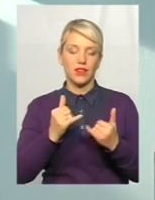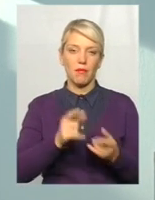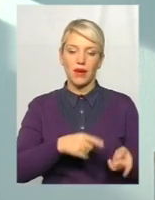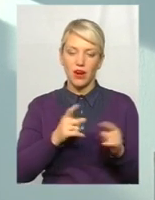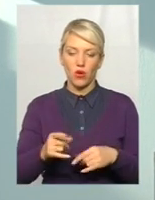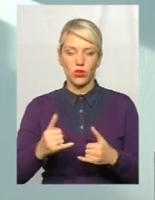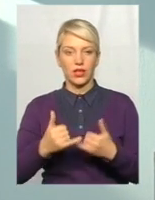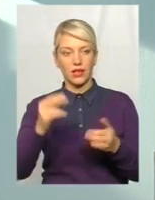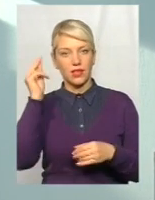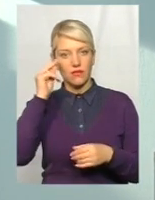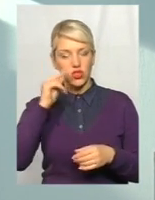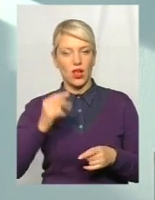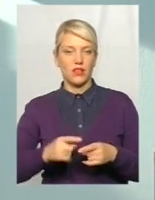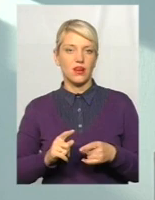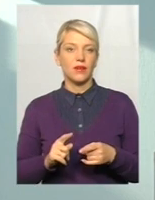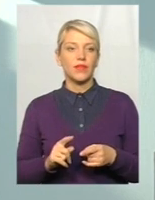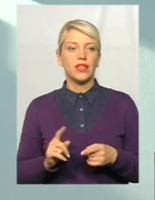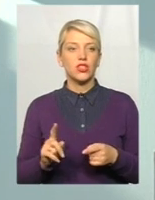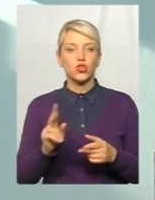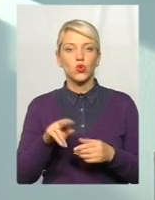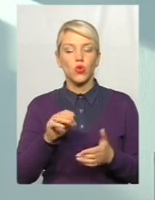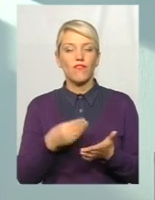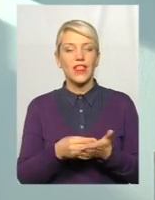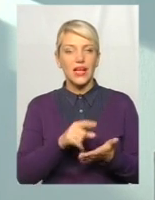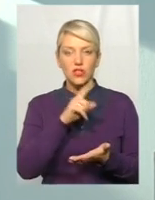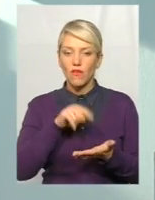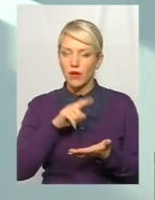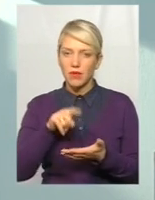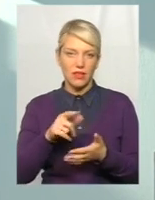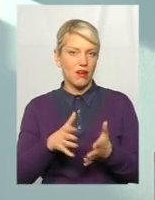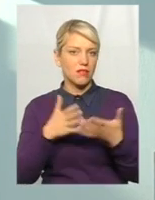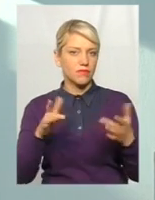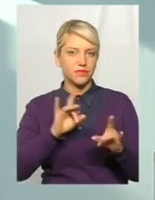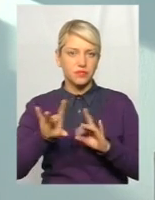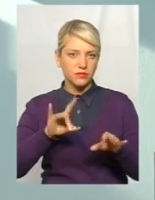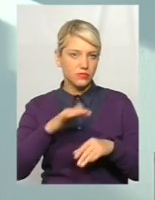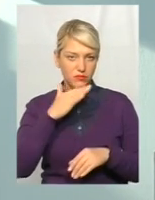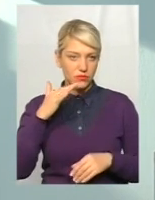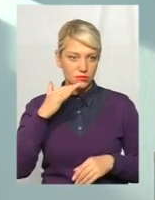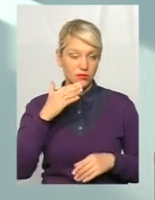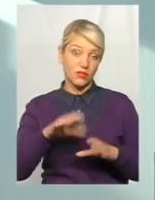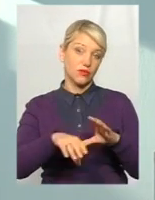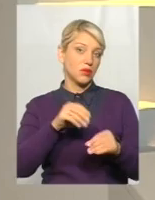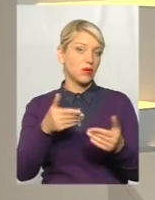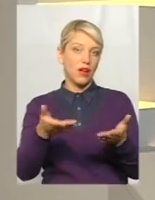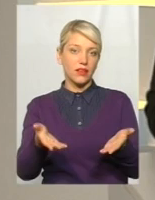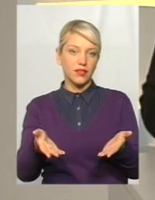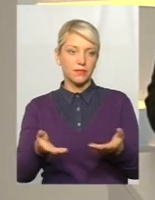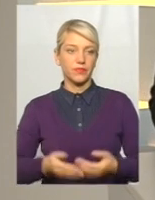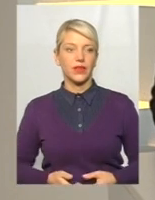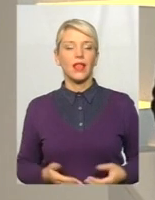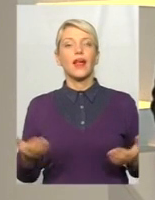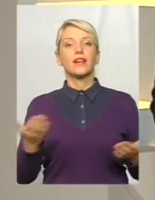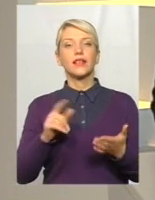імпорту даних, стальних систем запропонувати, щодо фінансових питань максимально вигідні. Вибирайте. Які питання вони